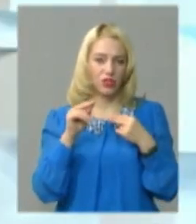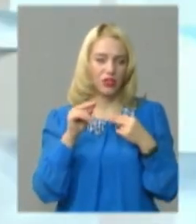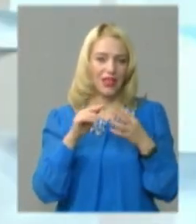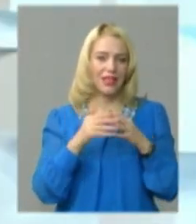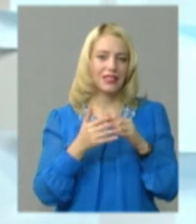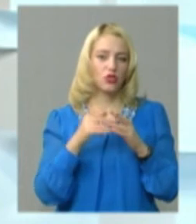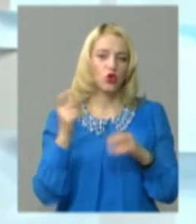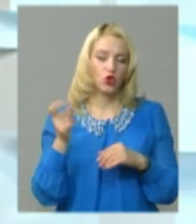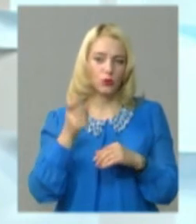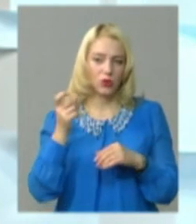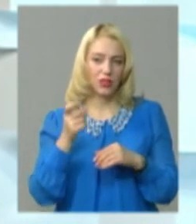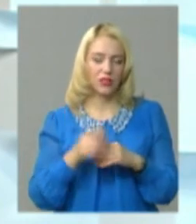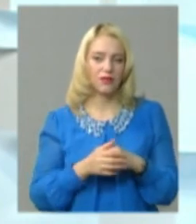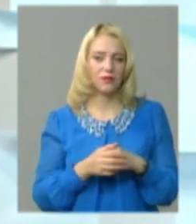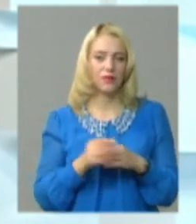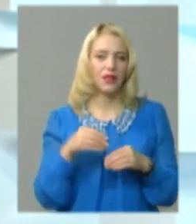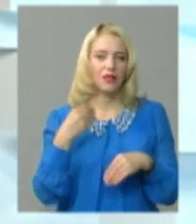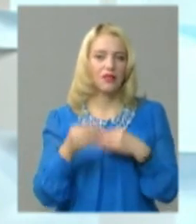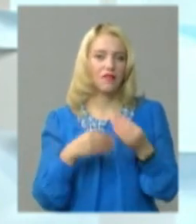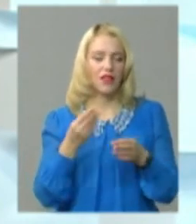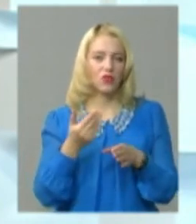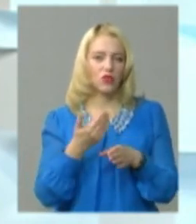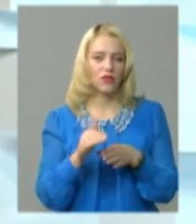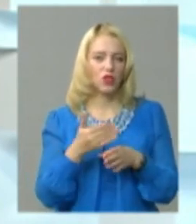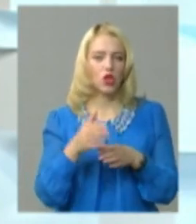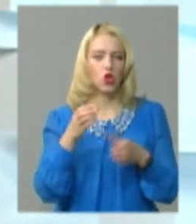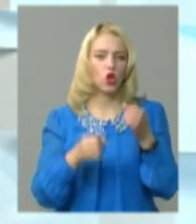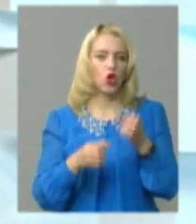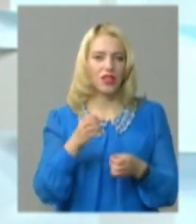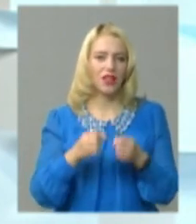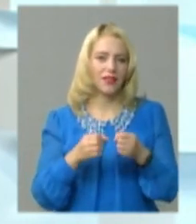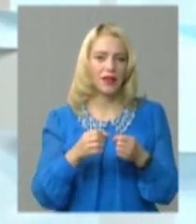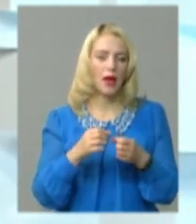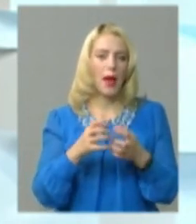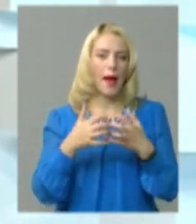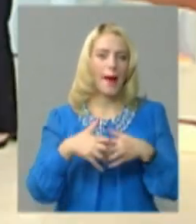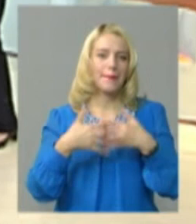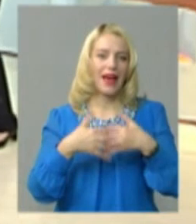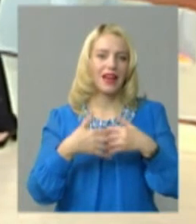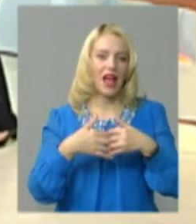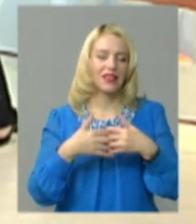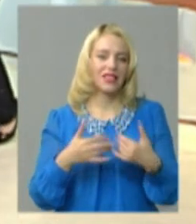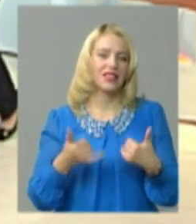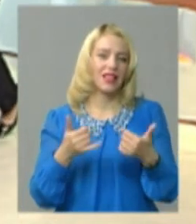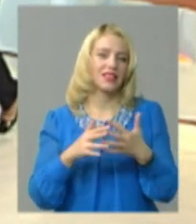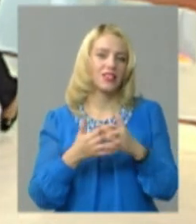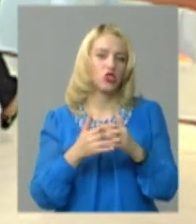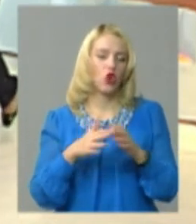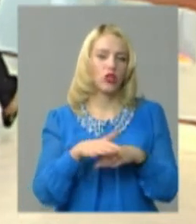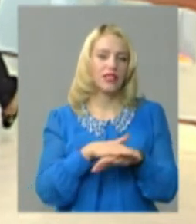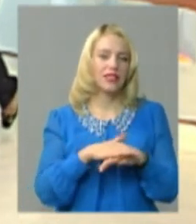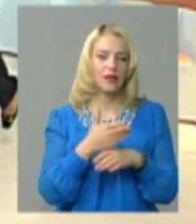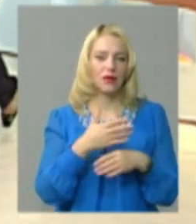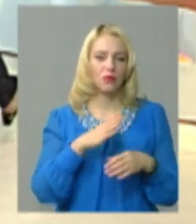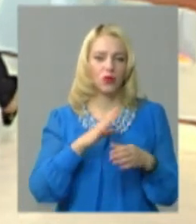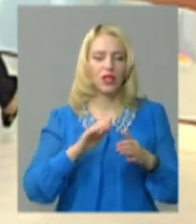сільського господарства. Або там виділяли до інших апаратів для сільського населення, і ми були